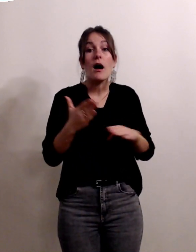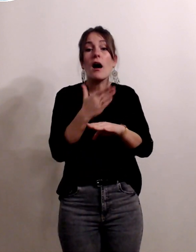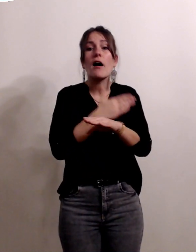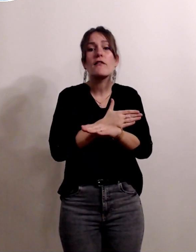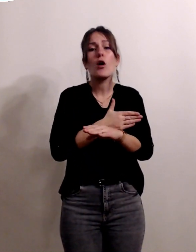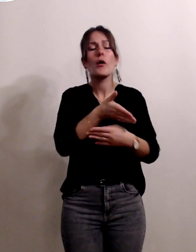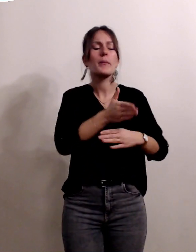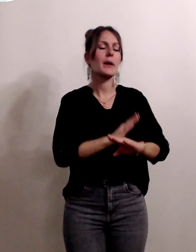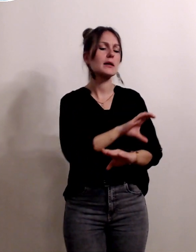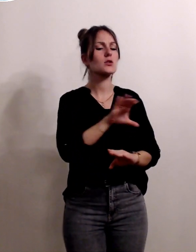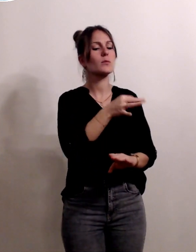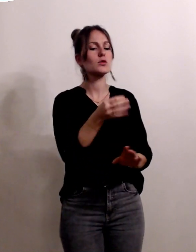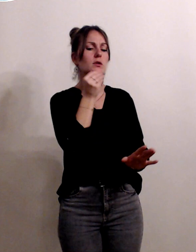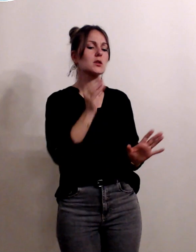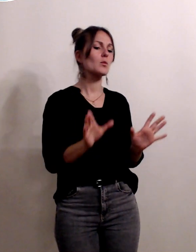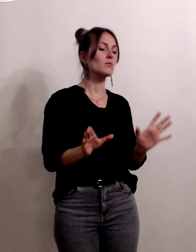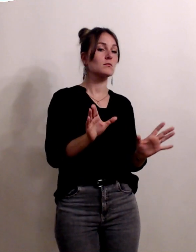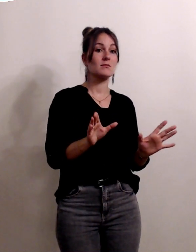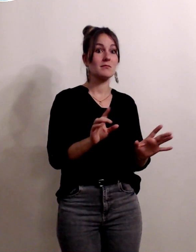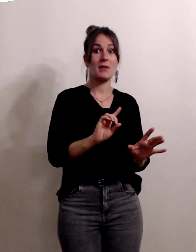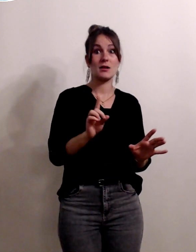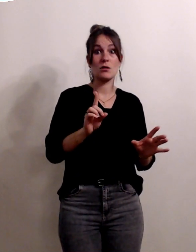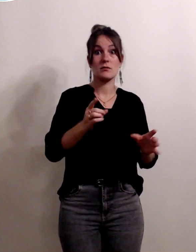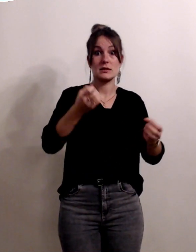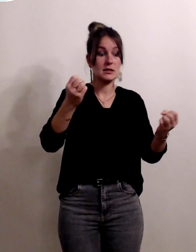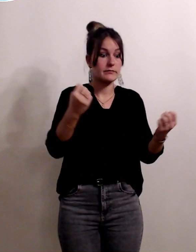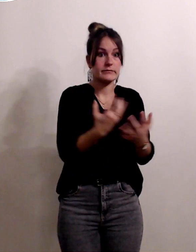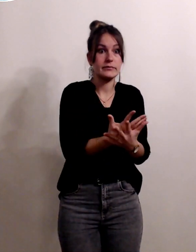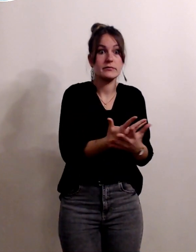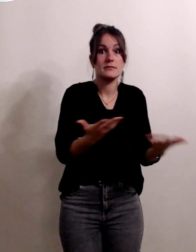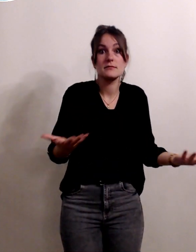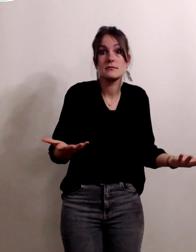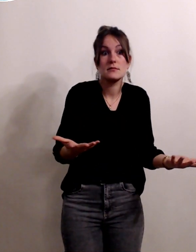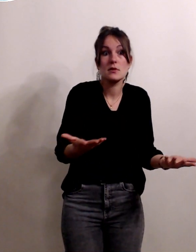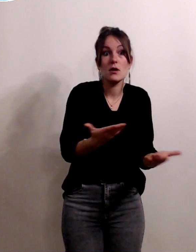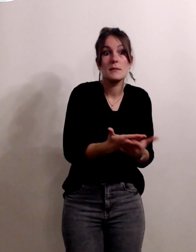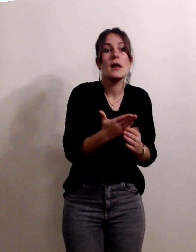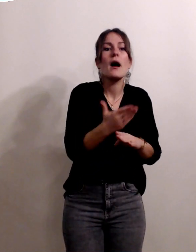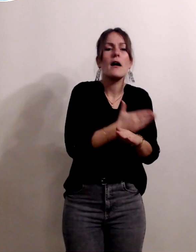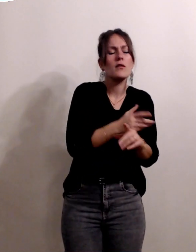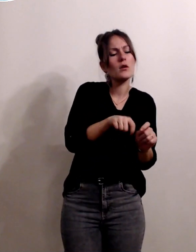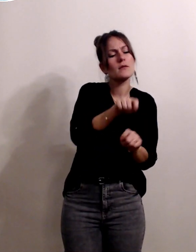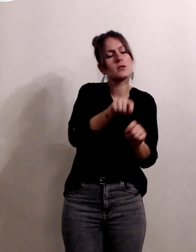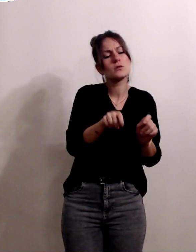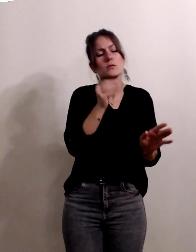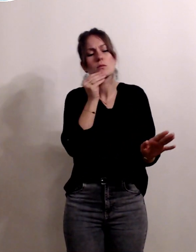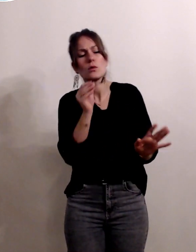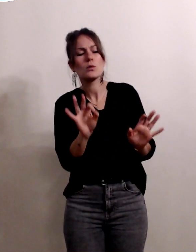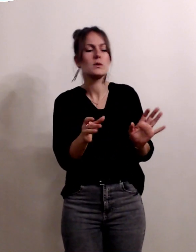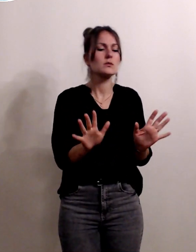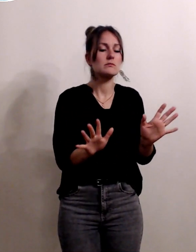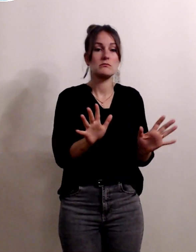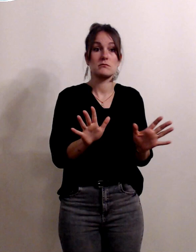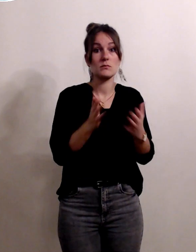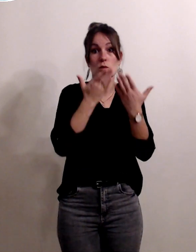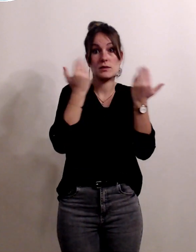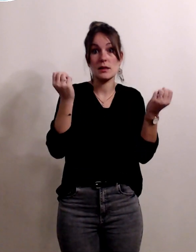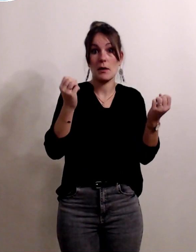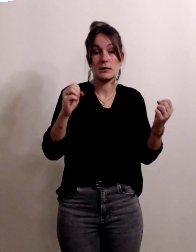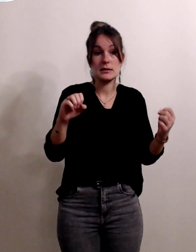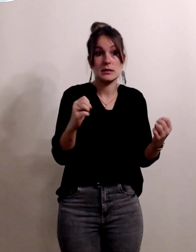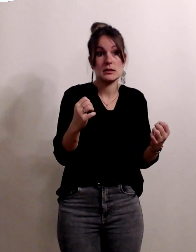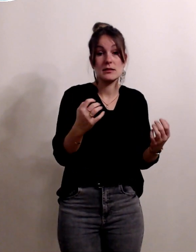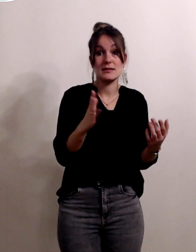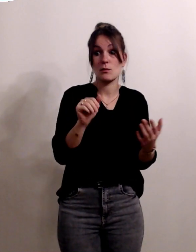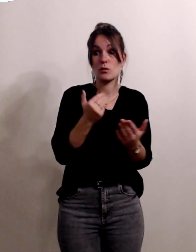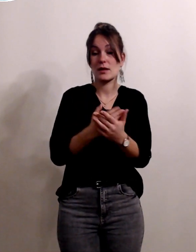prédit de façon fiable il n a aucun test qui permet de l'évaluer précisément et ça nécessite des